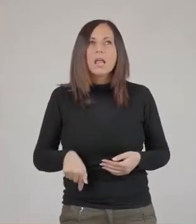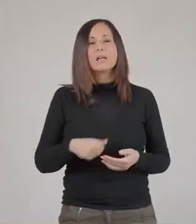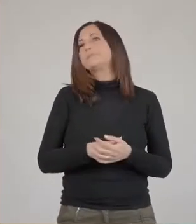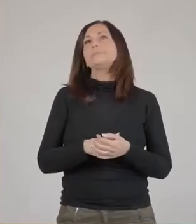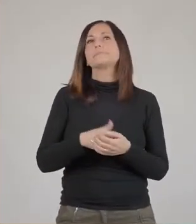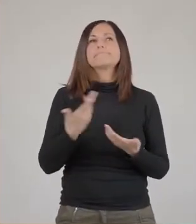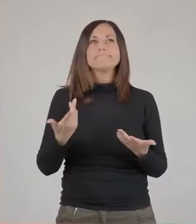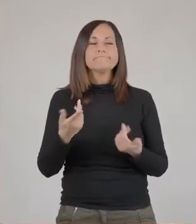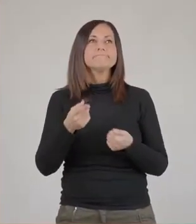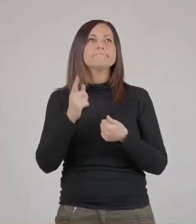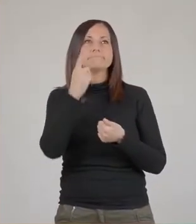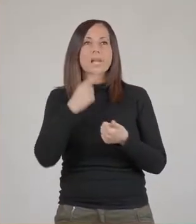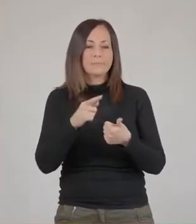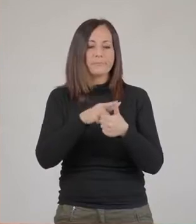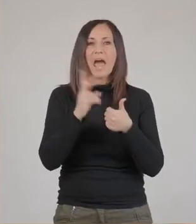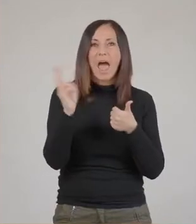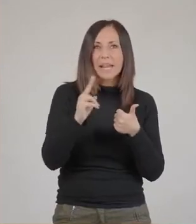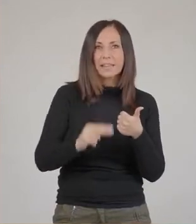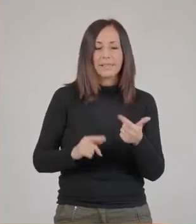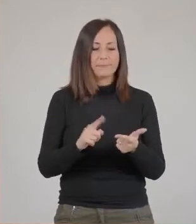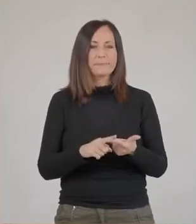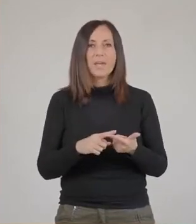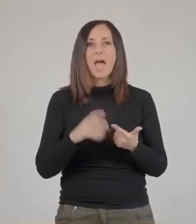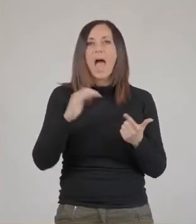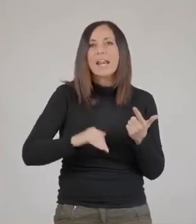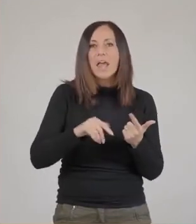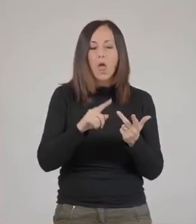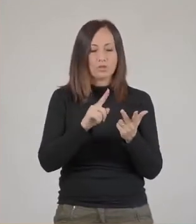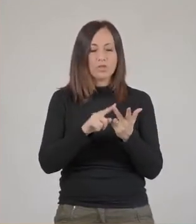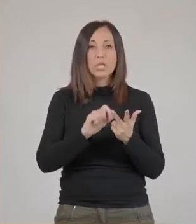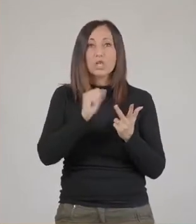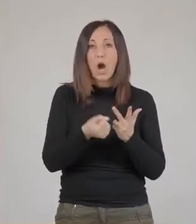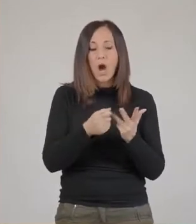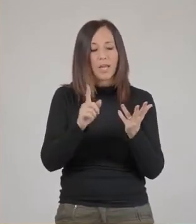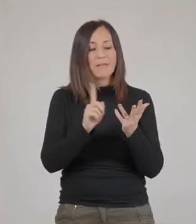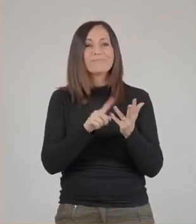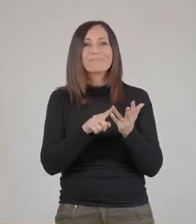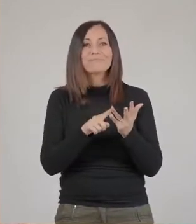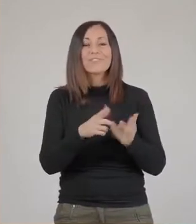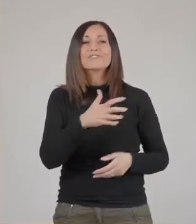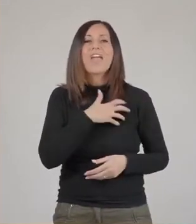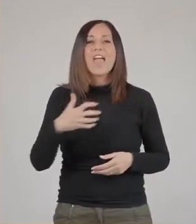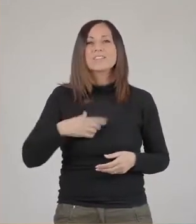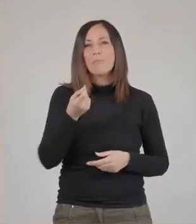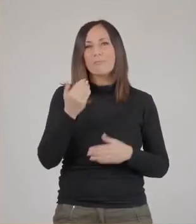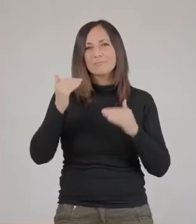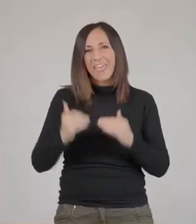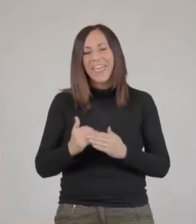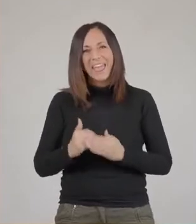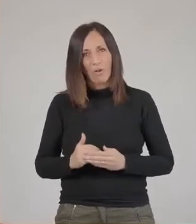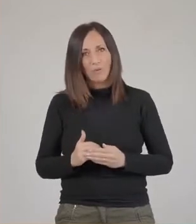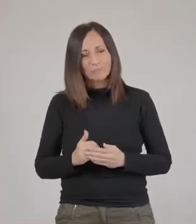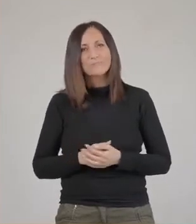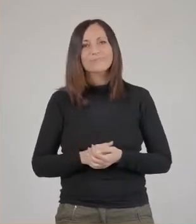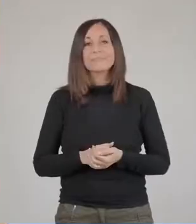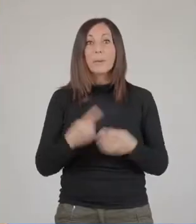rivolto verso gli aspetti più artistici, archeologici, storici, un po' meno verso quelli legati al mondo